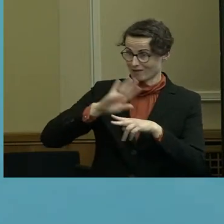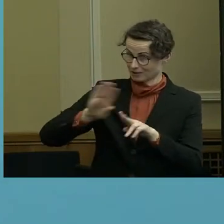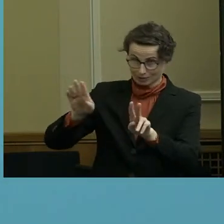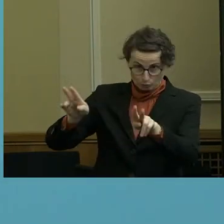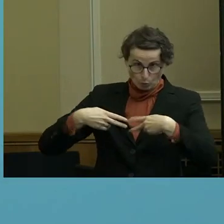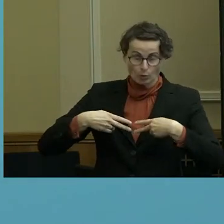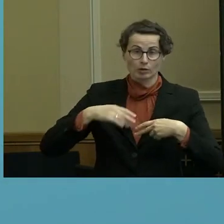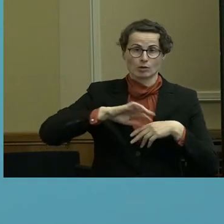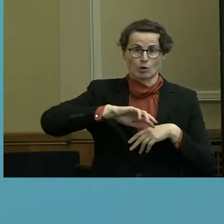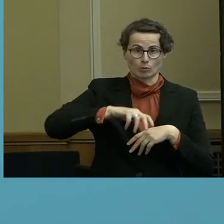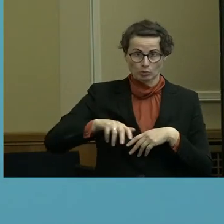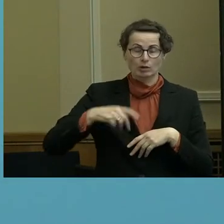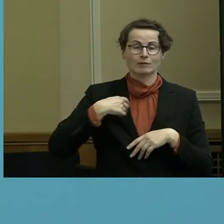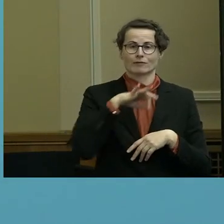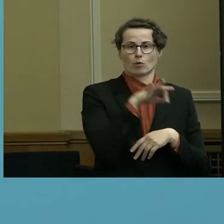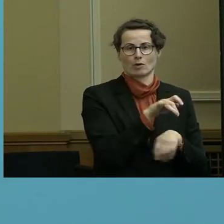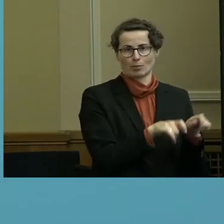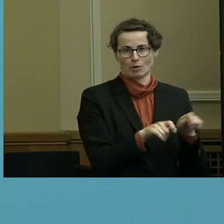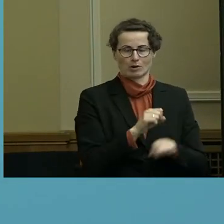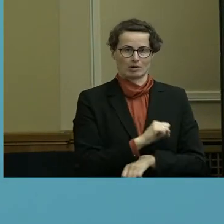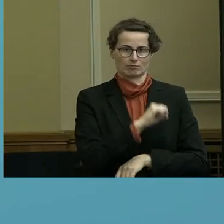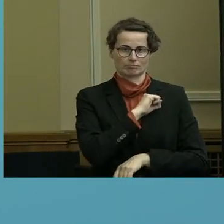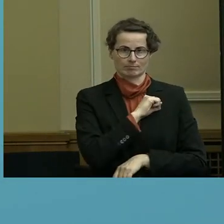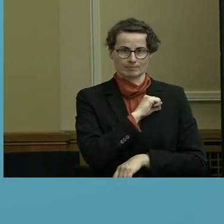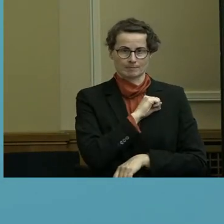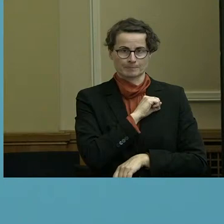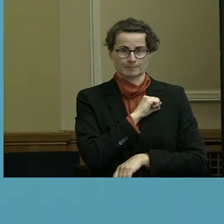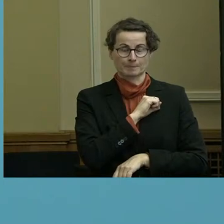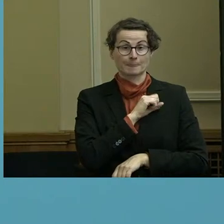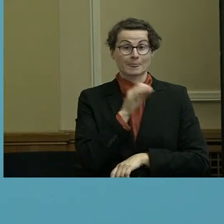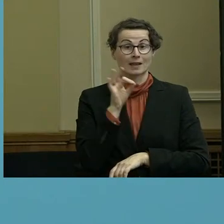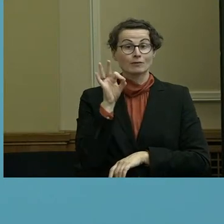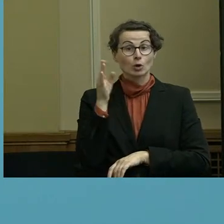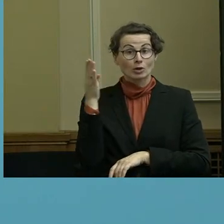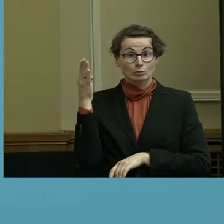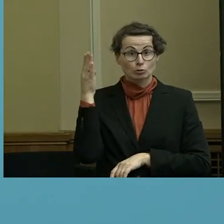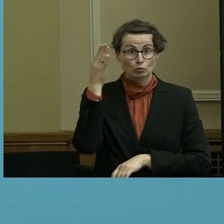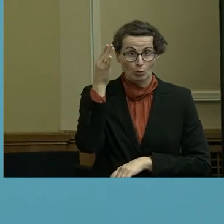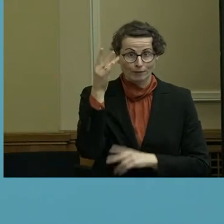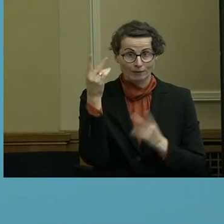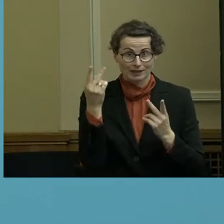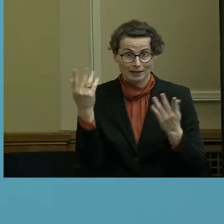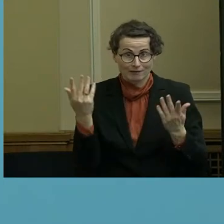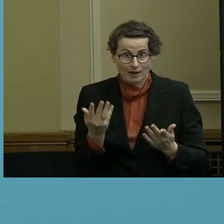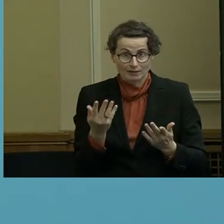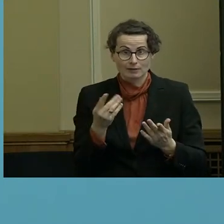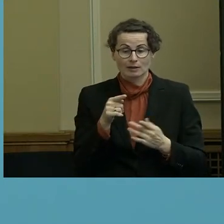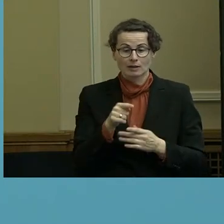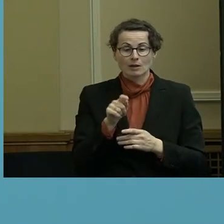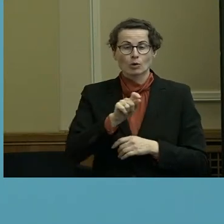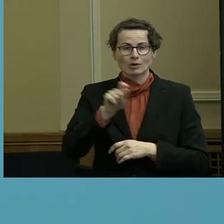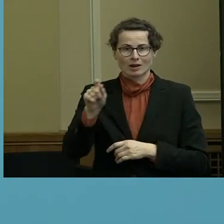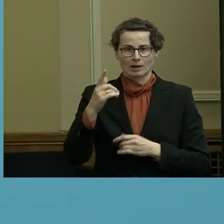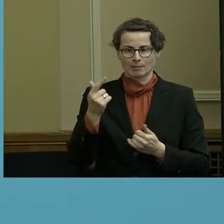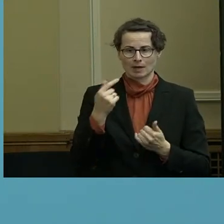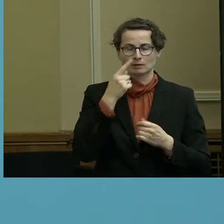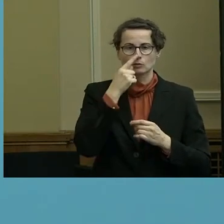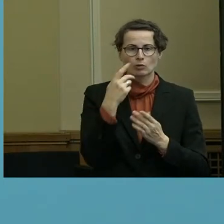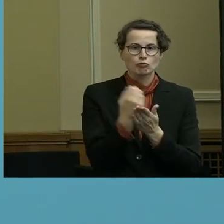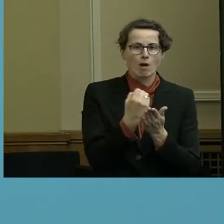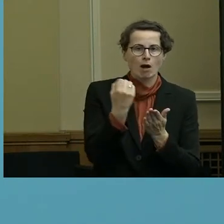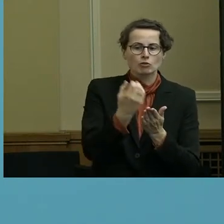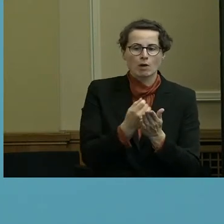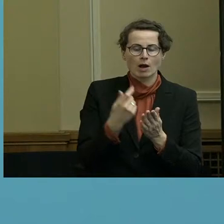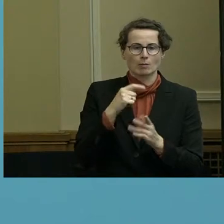rekommunalisiert worden sind. Und was aber auch für die Zukunftsorientierung wichtig ist, wir haben das Unternehmen nicht auf Verschleiß gefahren, sondern im Gegenteil.